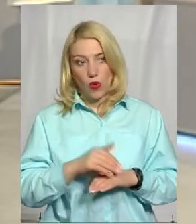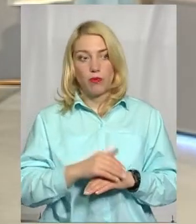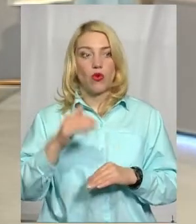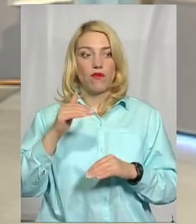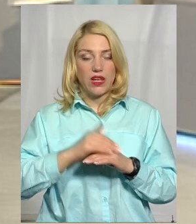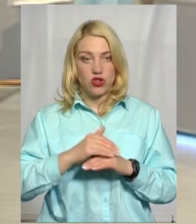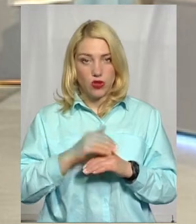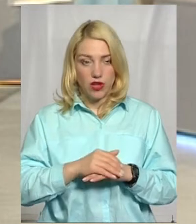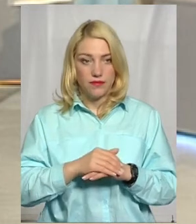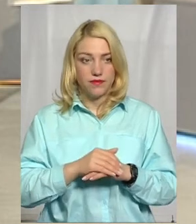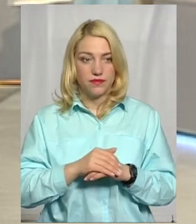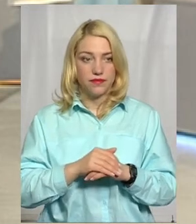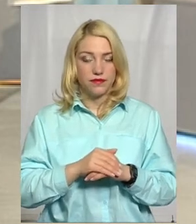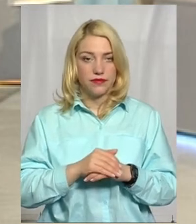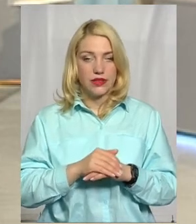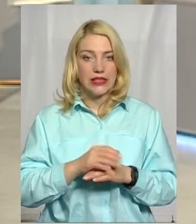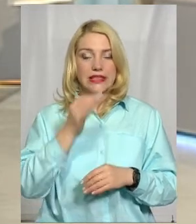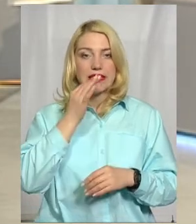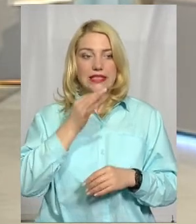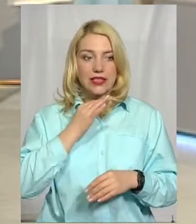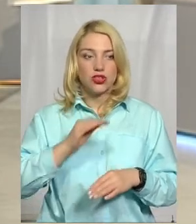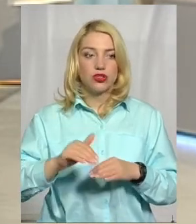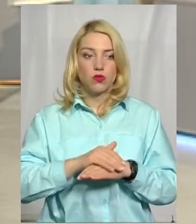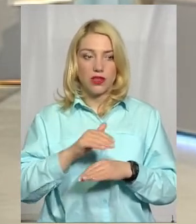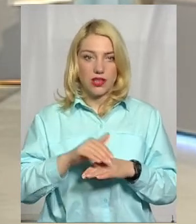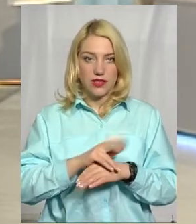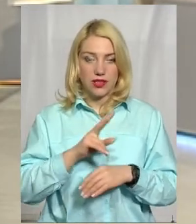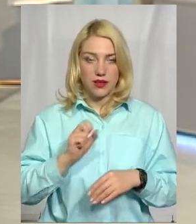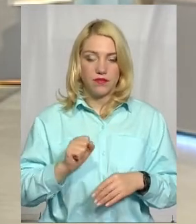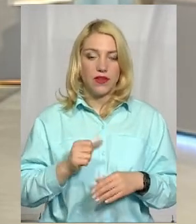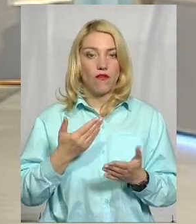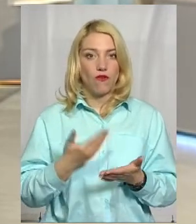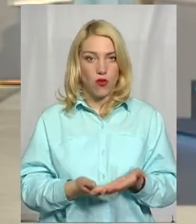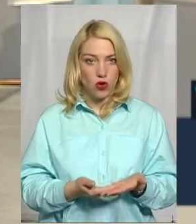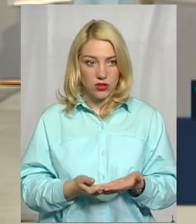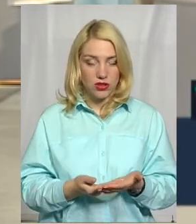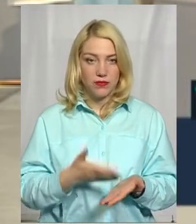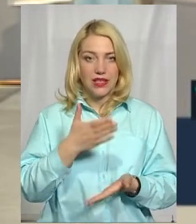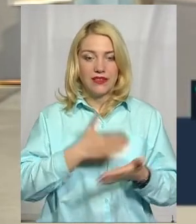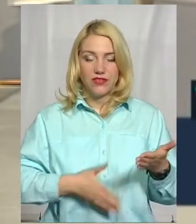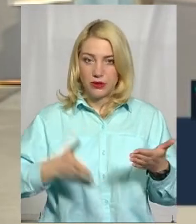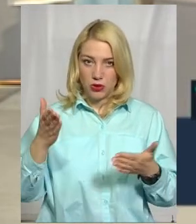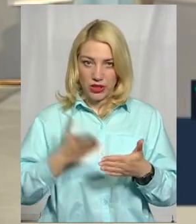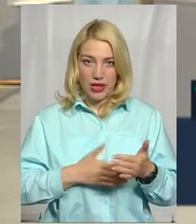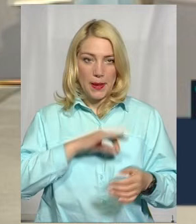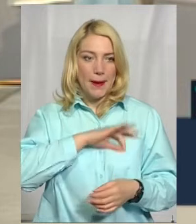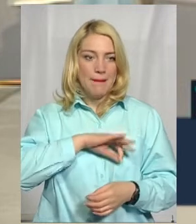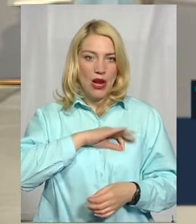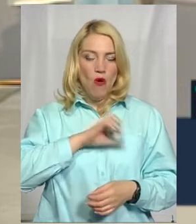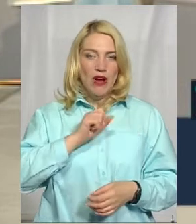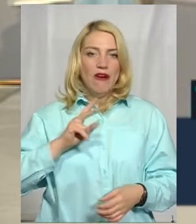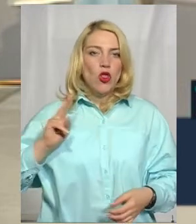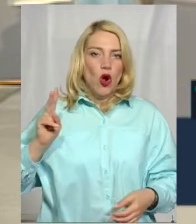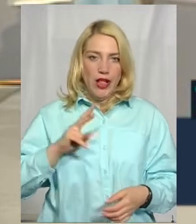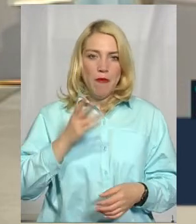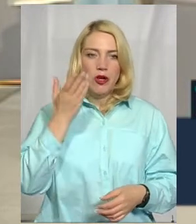Доброго вечора. Скажіть, будь ласка, от відмінили ті гадки тролейбуса.